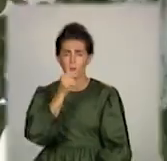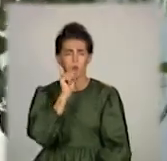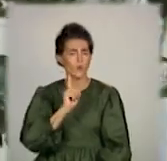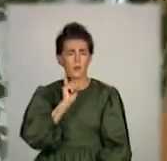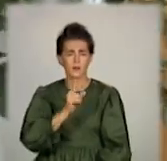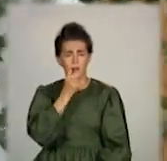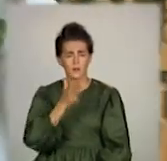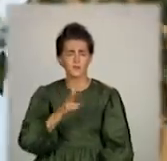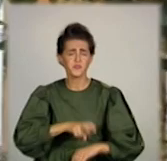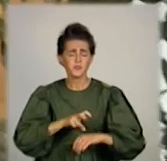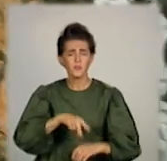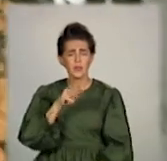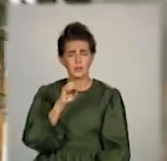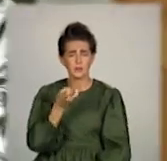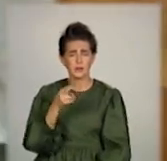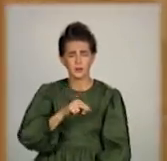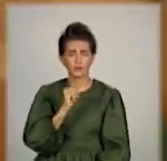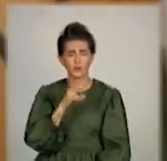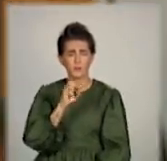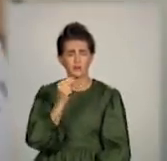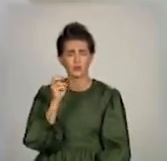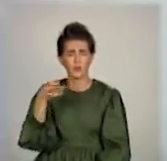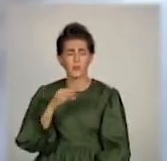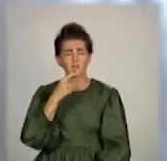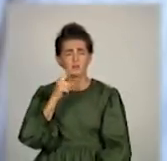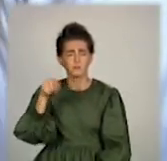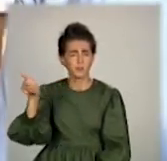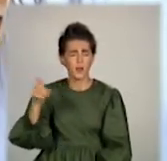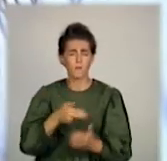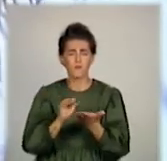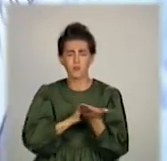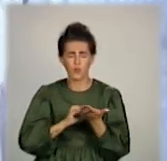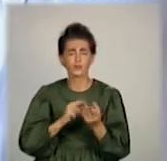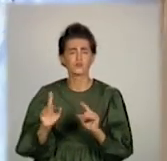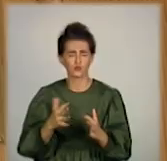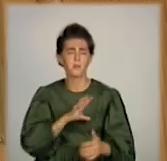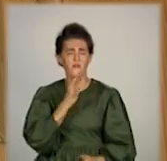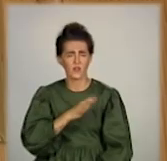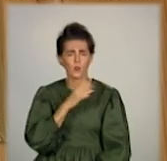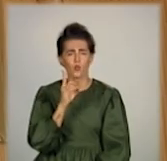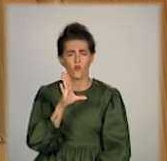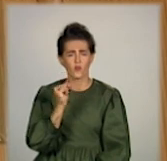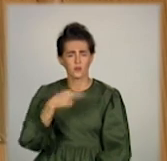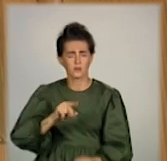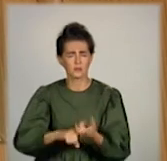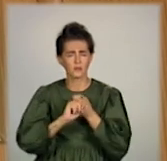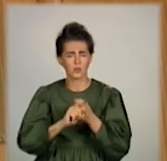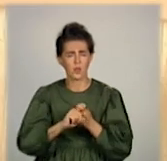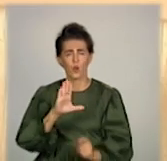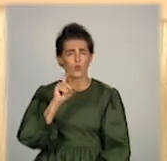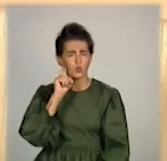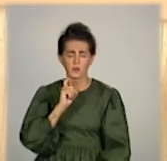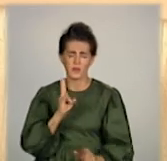може. Епідеміологи, каже Тетяна Чумаченка, все частіше відзначають повторні випадки зараження ковідом. Україна не виняток.